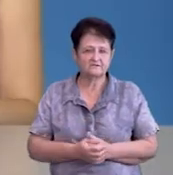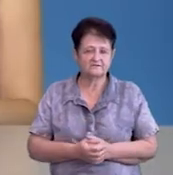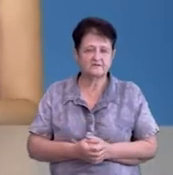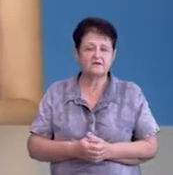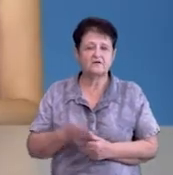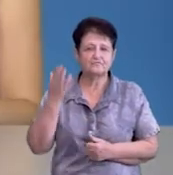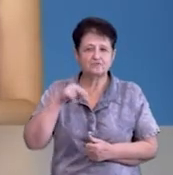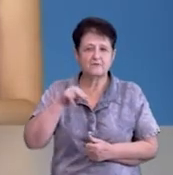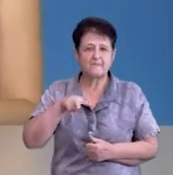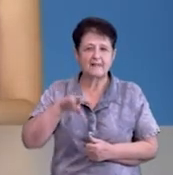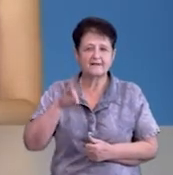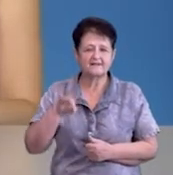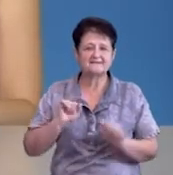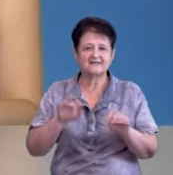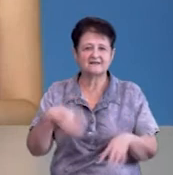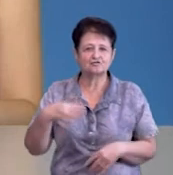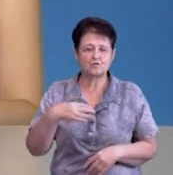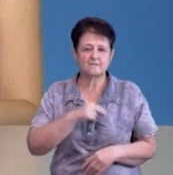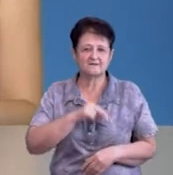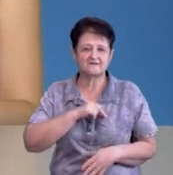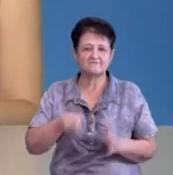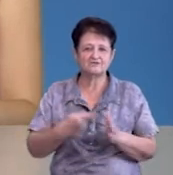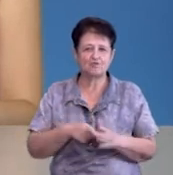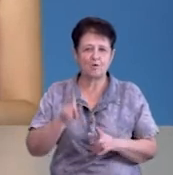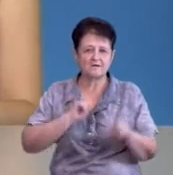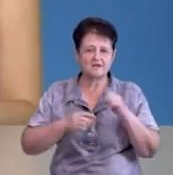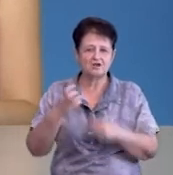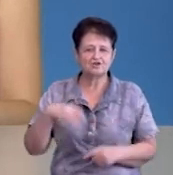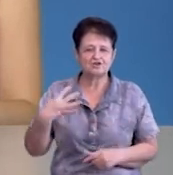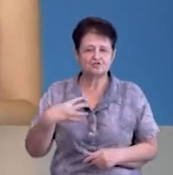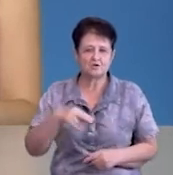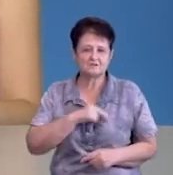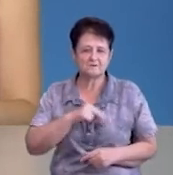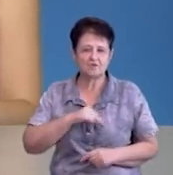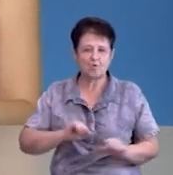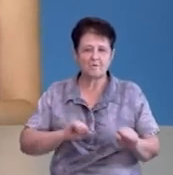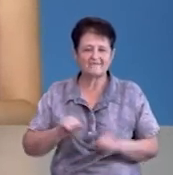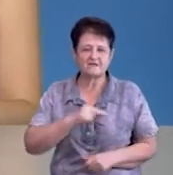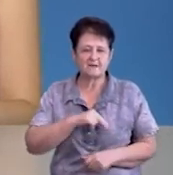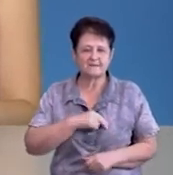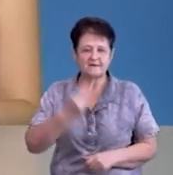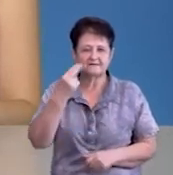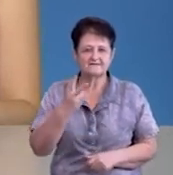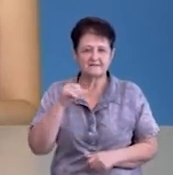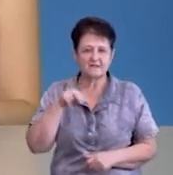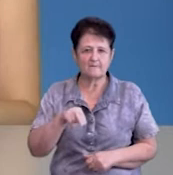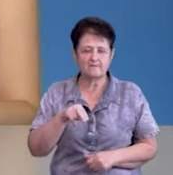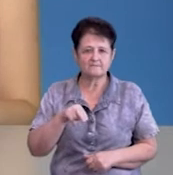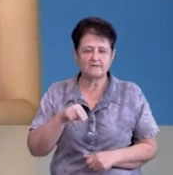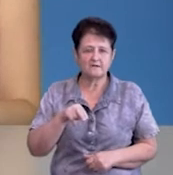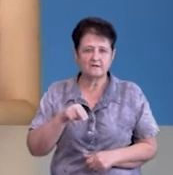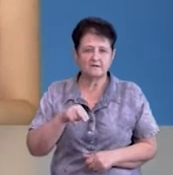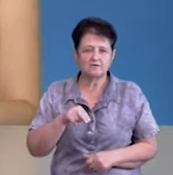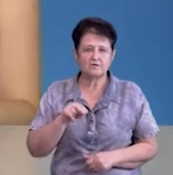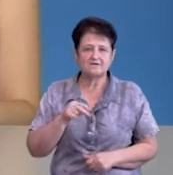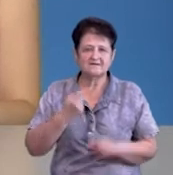Вчора ПЛР-тести здали 40 працівників міської ради. Ще 40 співробітників управління праці та ЦНАПу протестують у четвер.